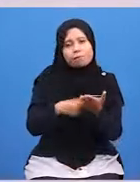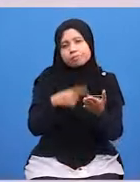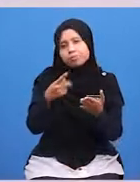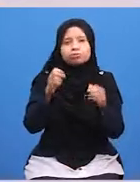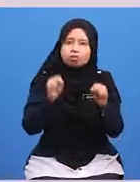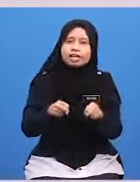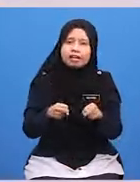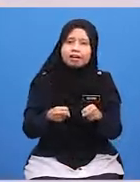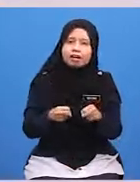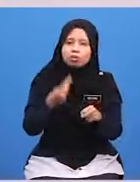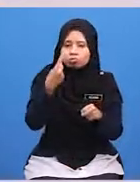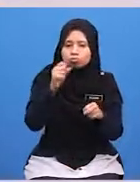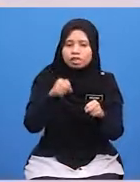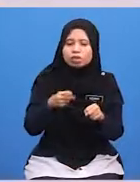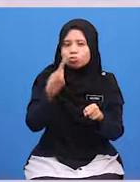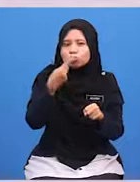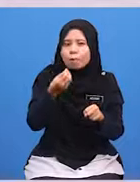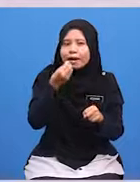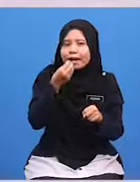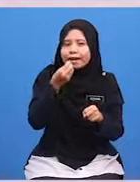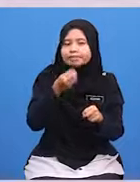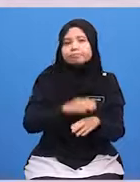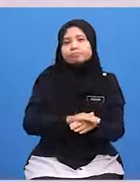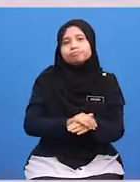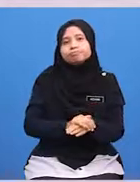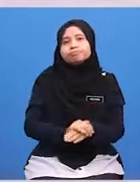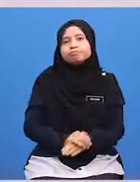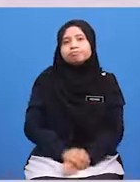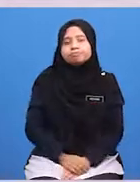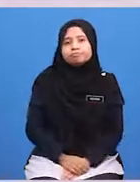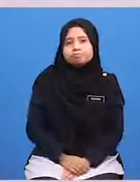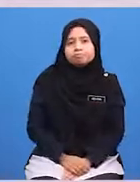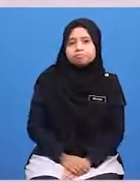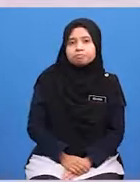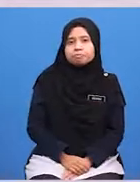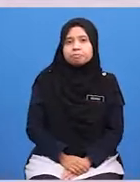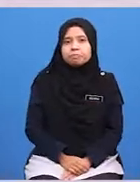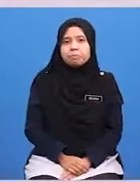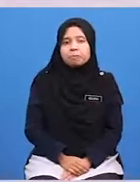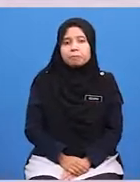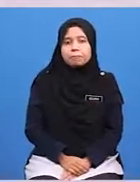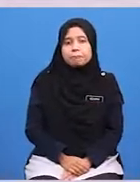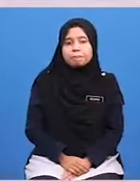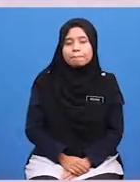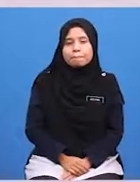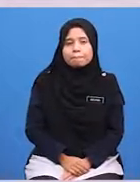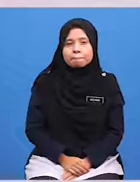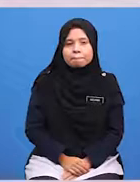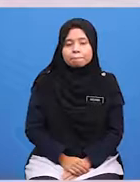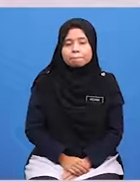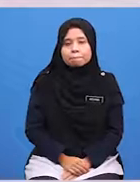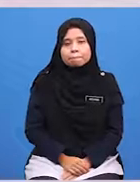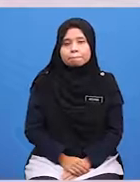sahaja Yang mampu Kita sediakan Sebagai Tanda Kesopanan Dan Penghargaan Kita